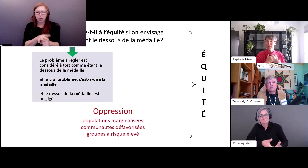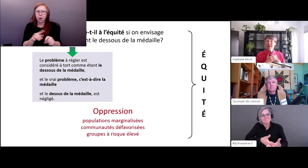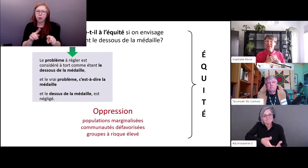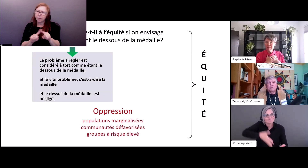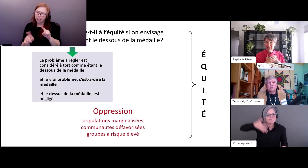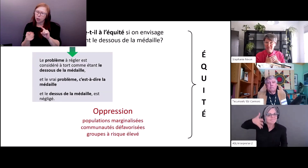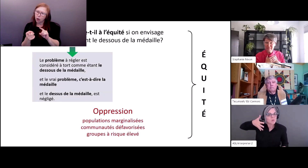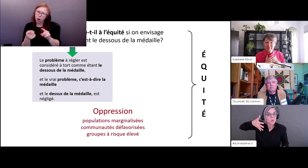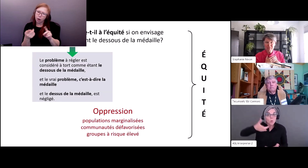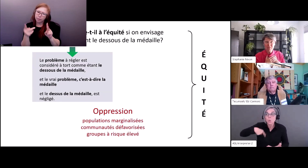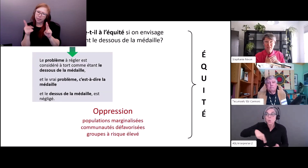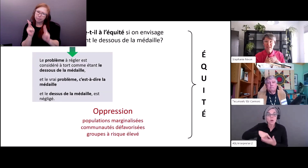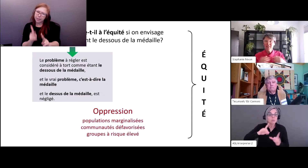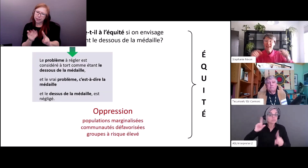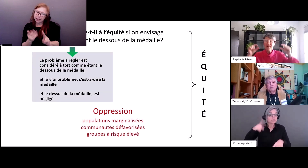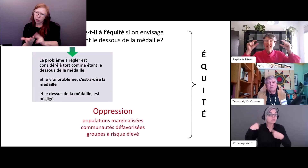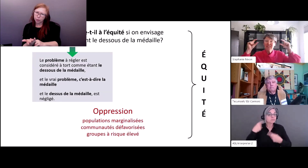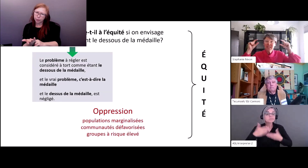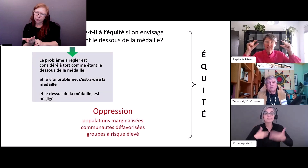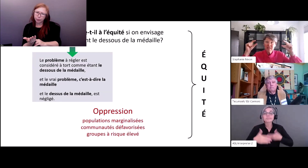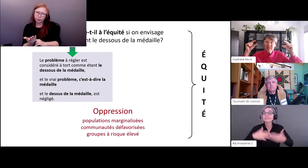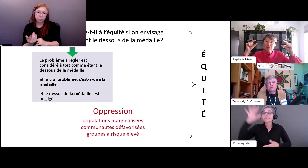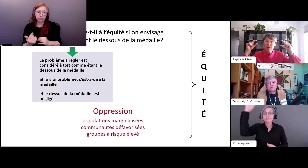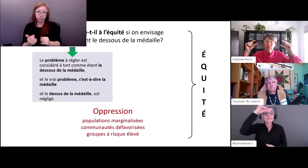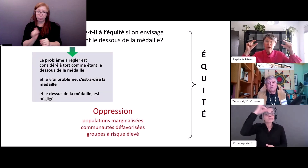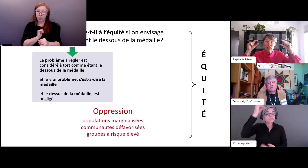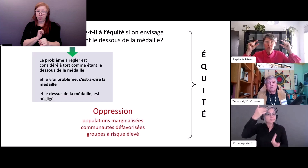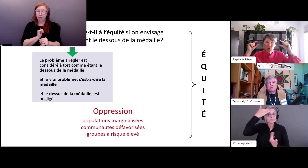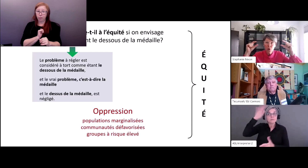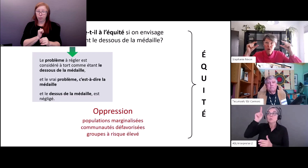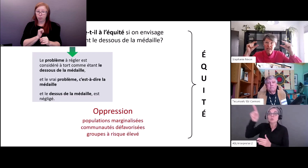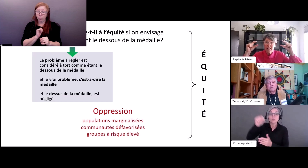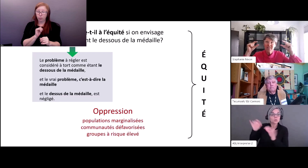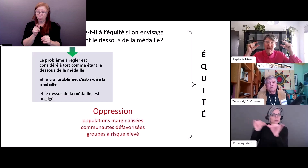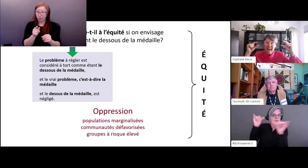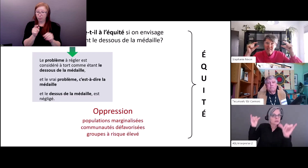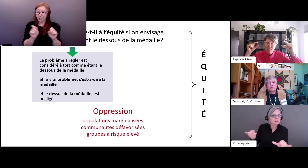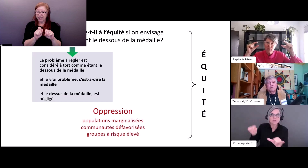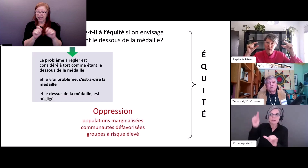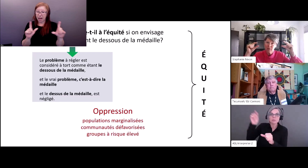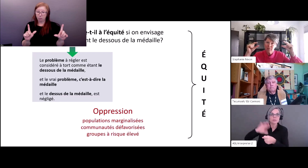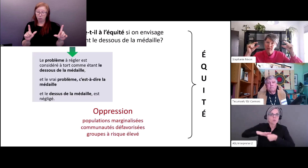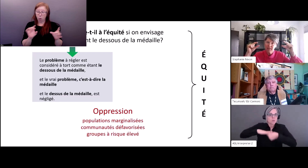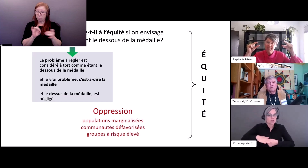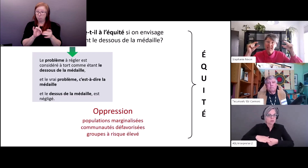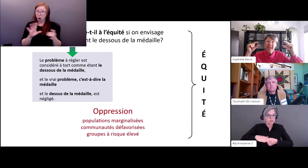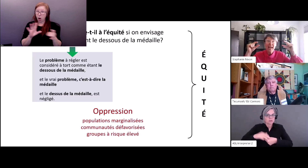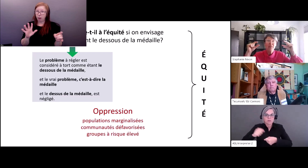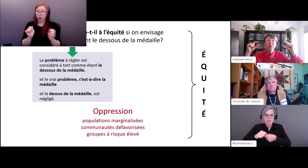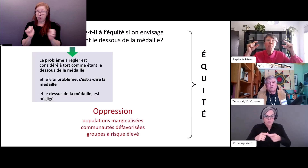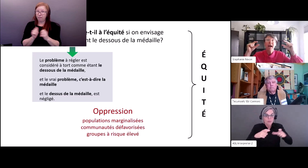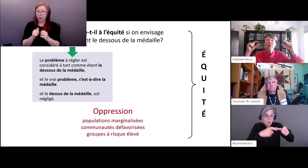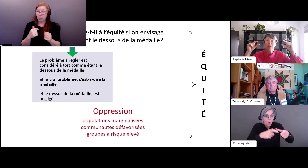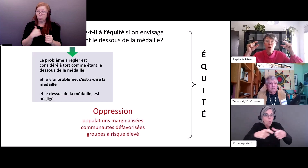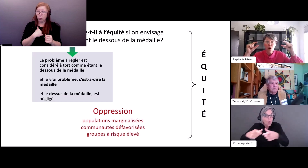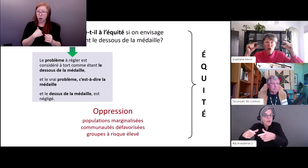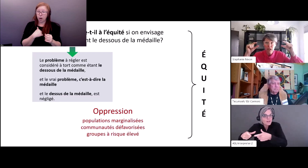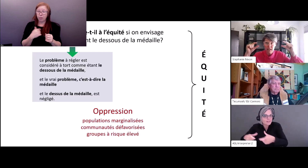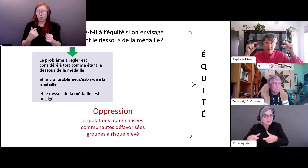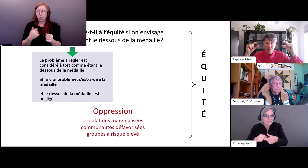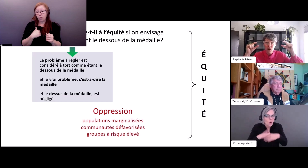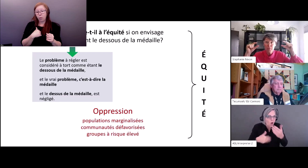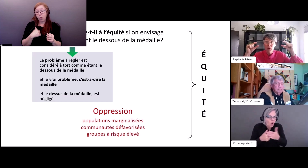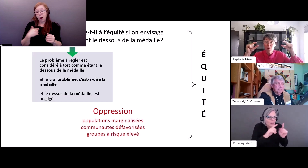examiner nos liens avec ces systèmes d'oppression qu'on ne connaissait même pas ces systèmes d'oppression les médailles c'est ça le problème